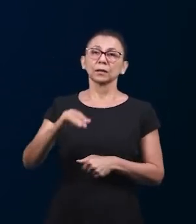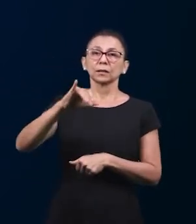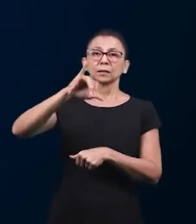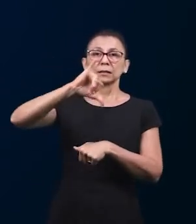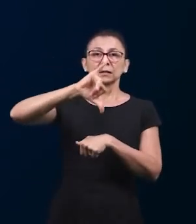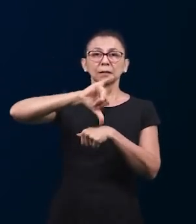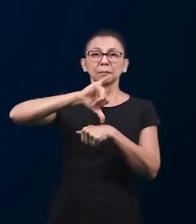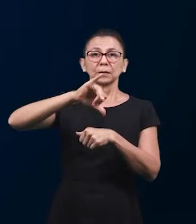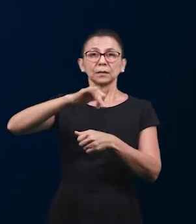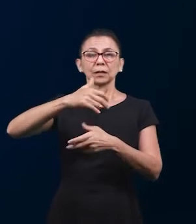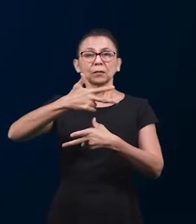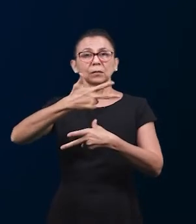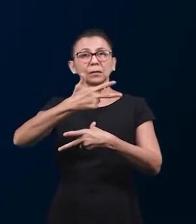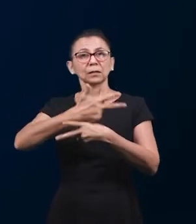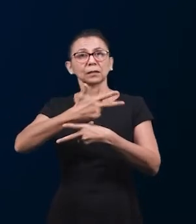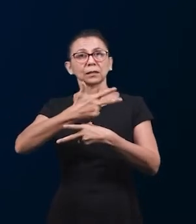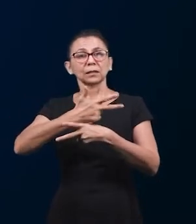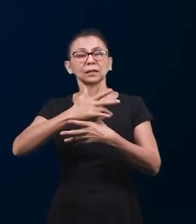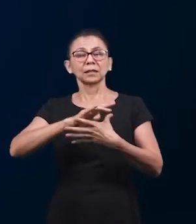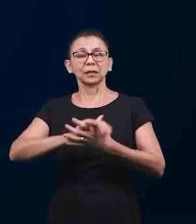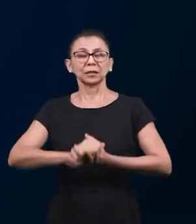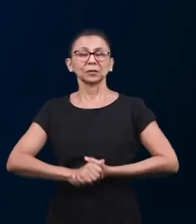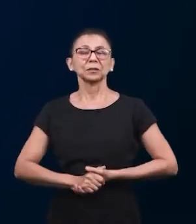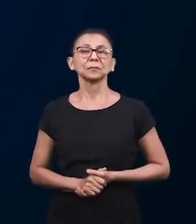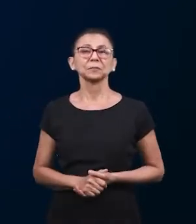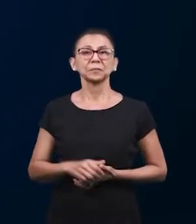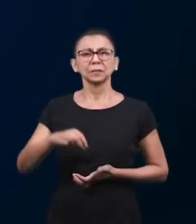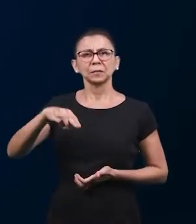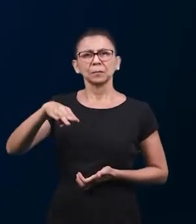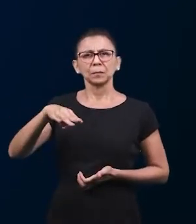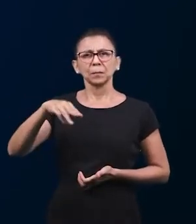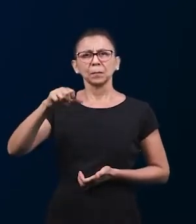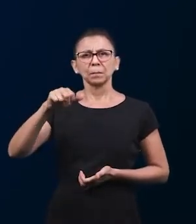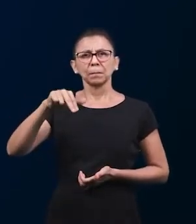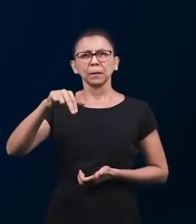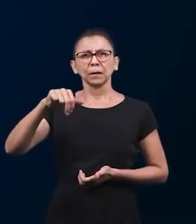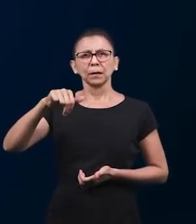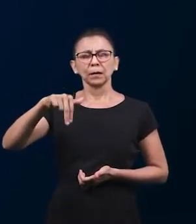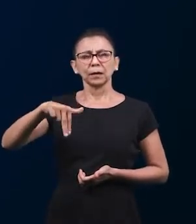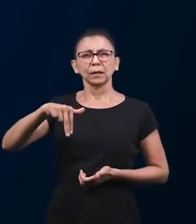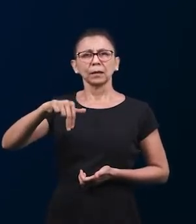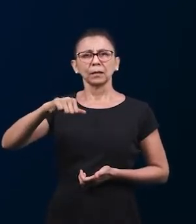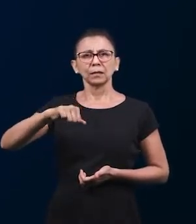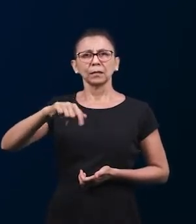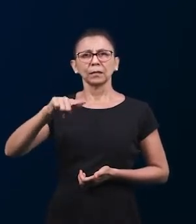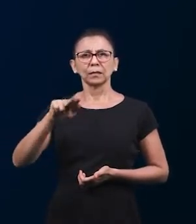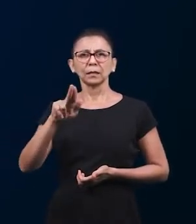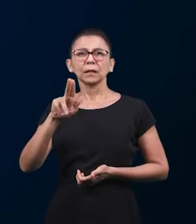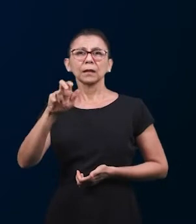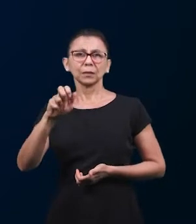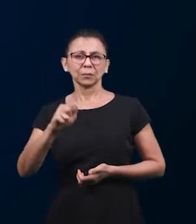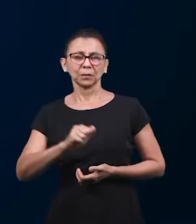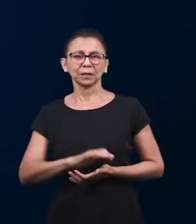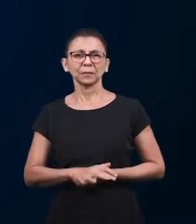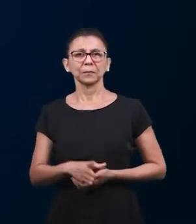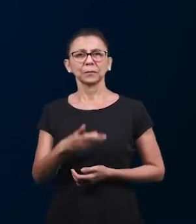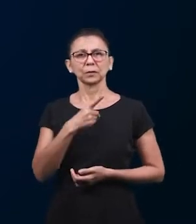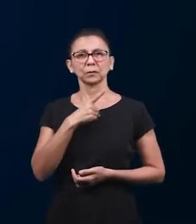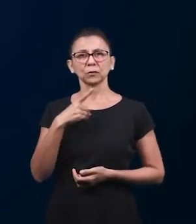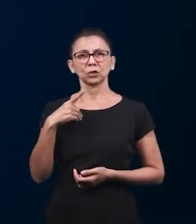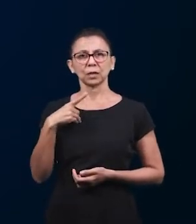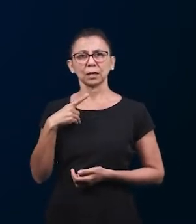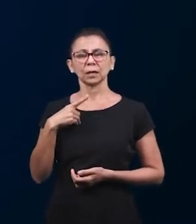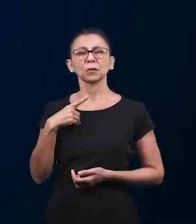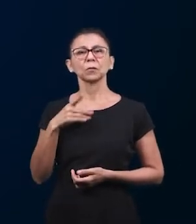отправимся в столицу Никарагуа, в город Монагуа. И участие,